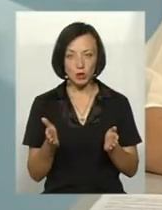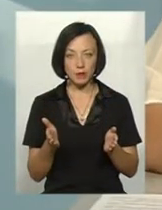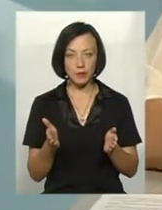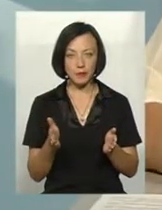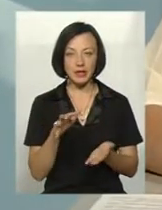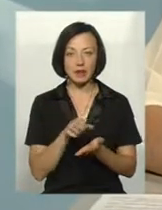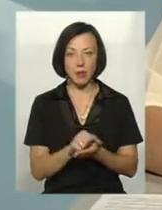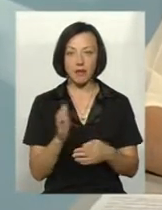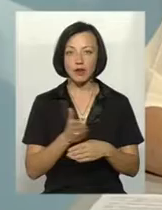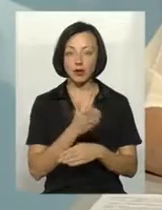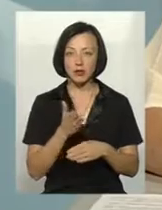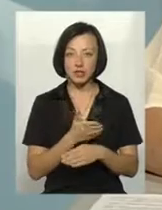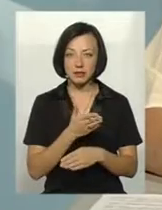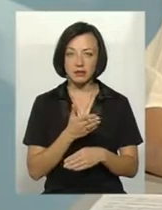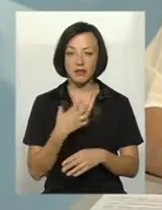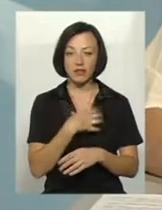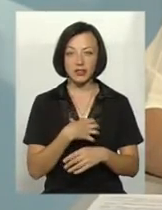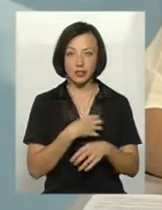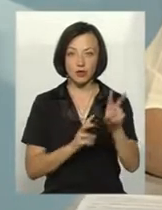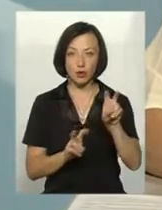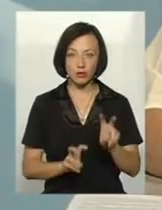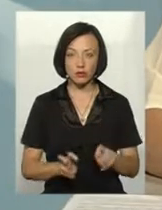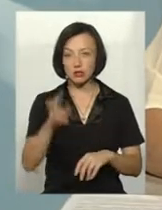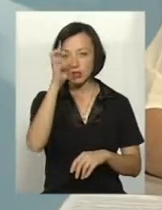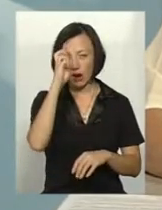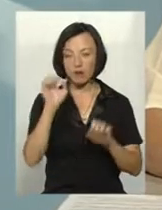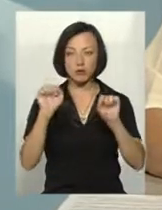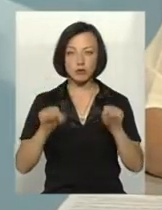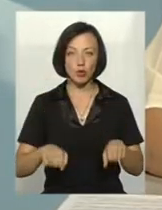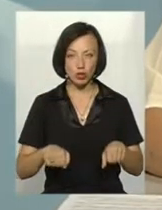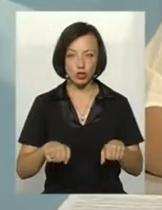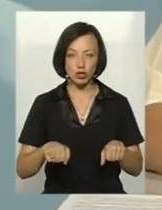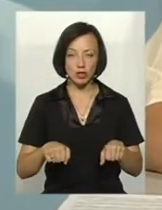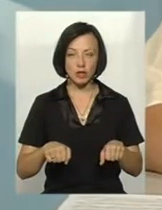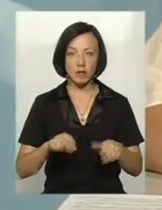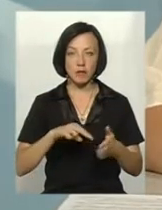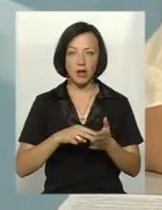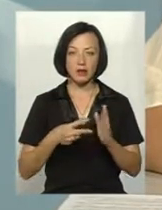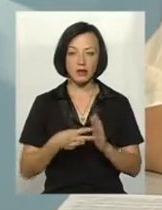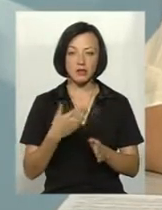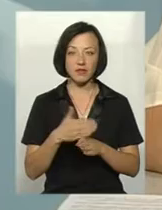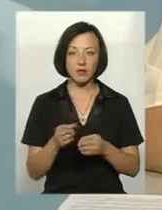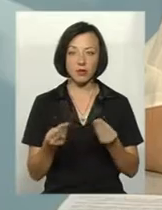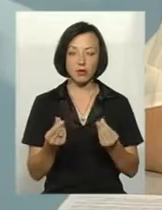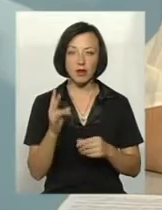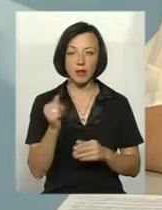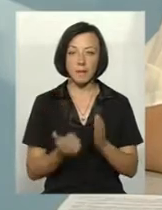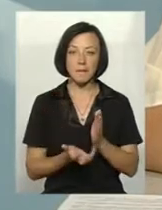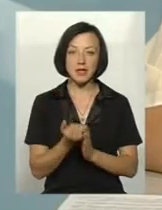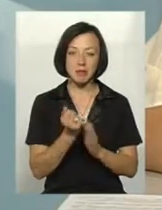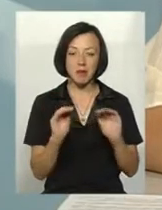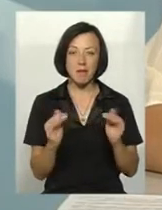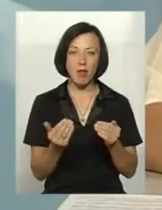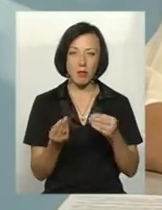займатися виробництвом нішових культур і держава зможе то, що планується виділити кошти на підтримку малого